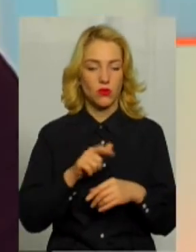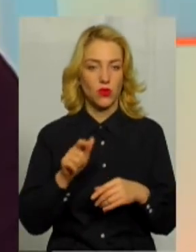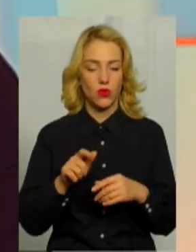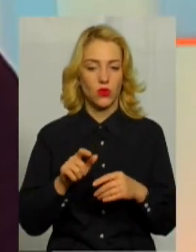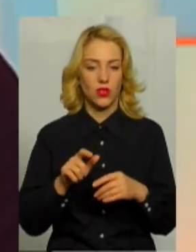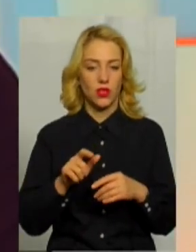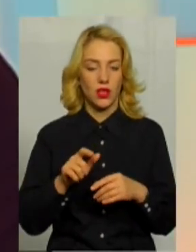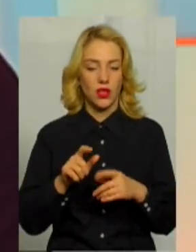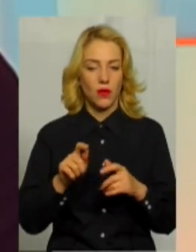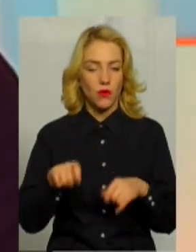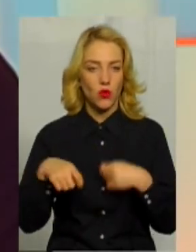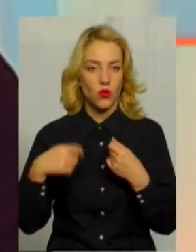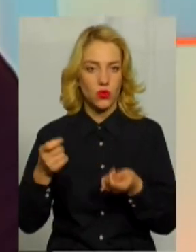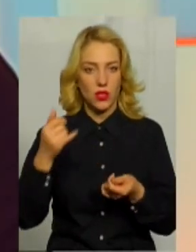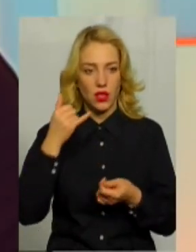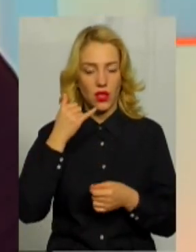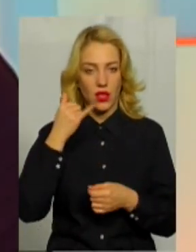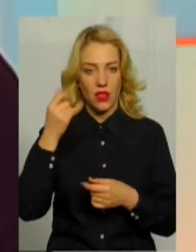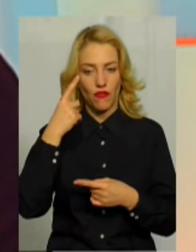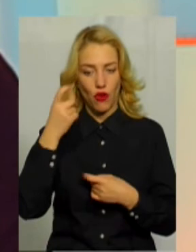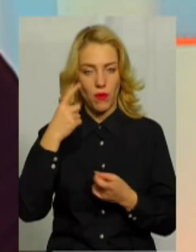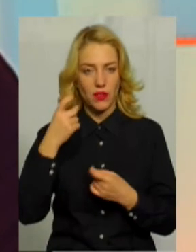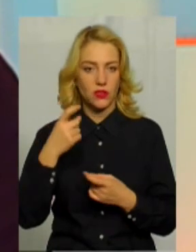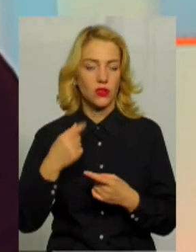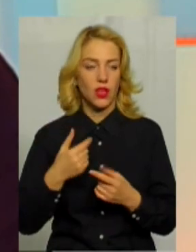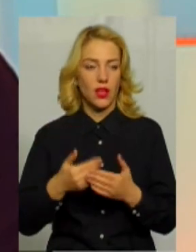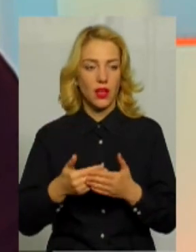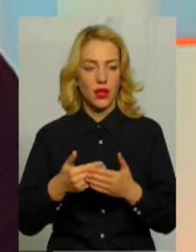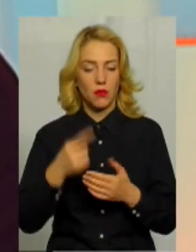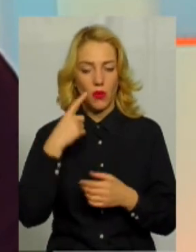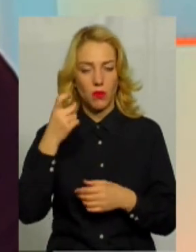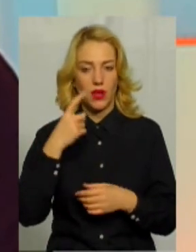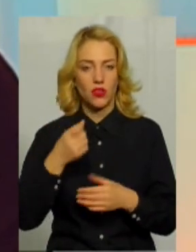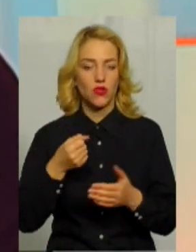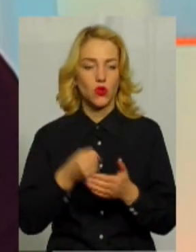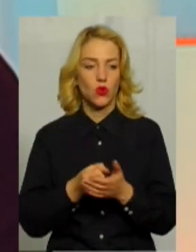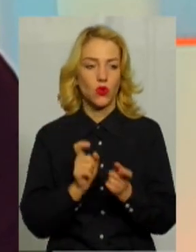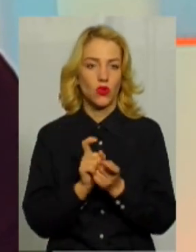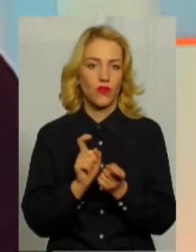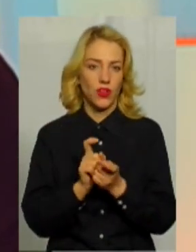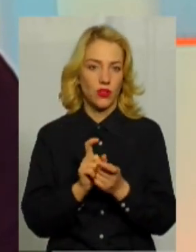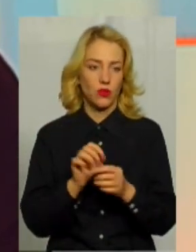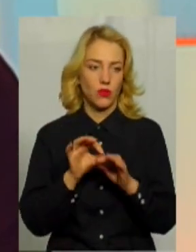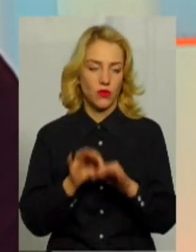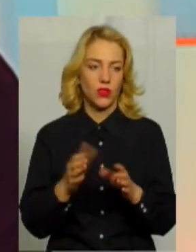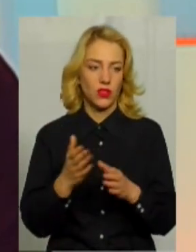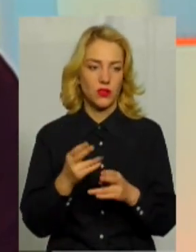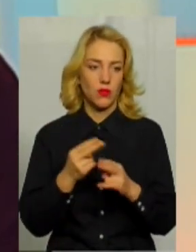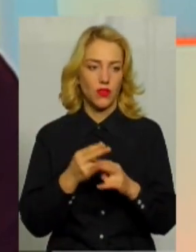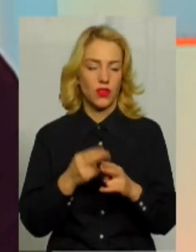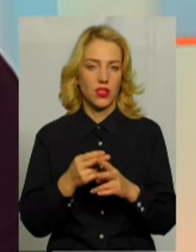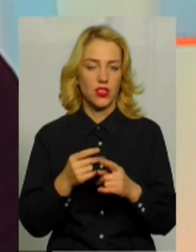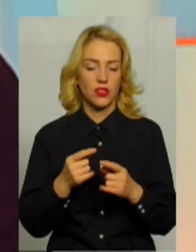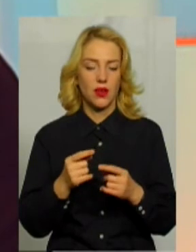доносили цю інформацію і попереджувати ще до, скажімо, конфлікту, до конфлікту проводити якісь профілактичні